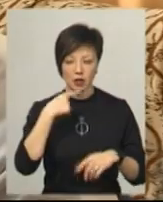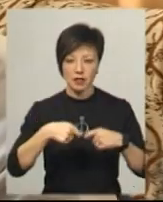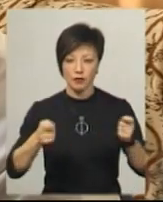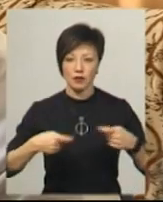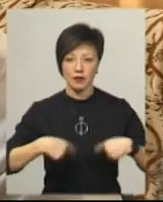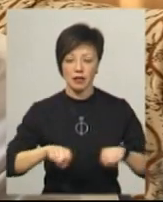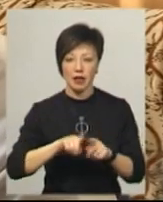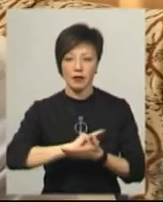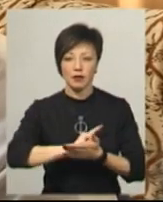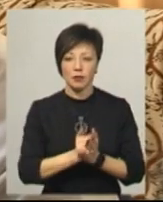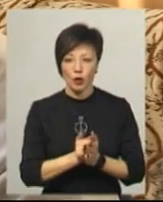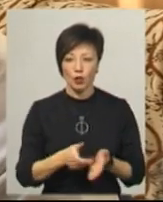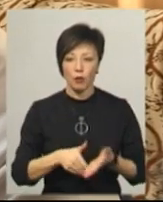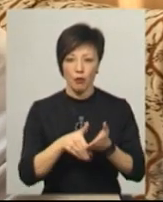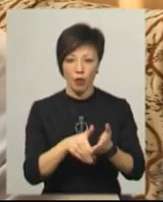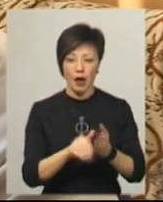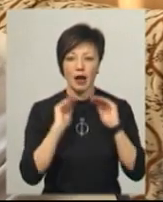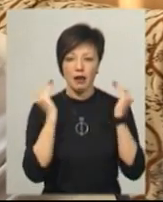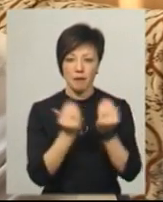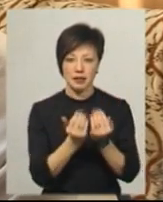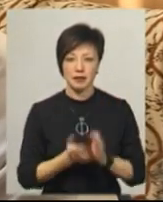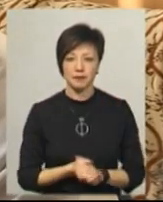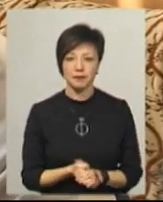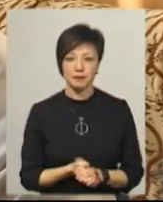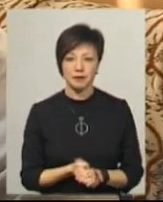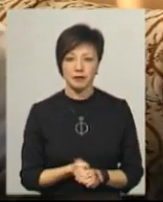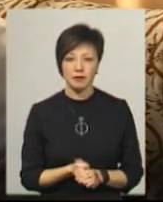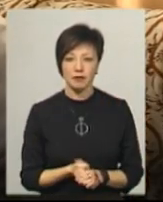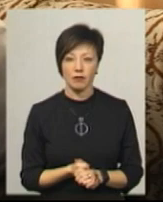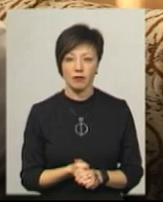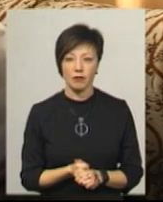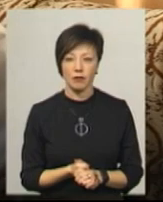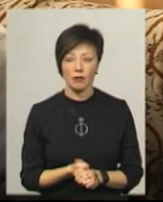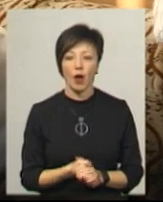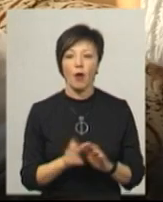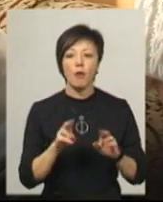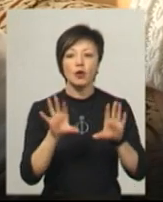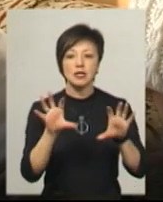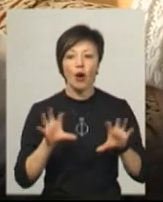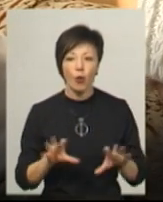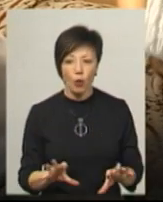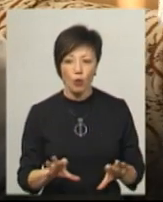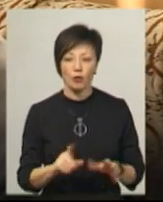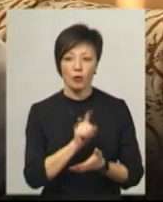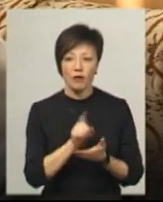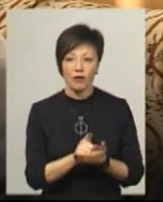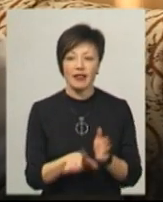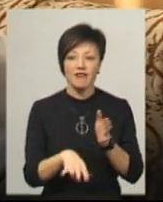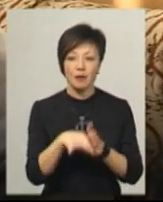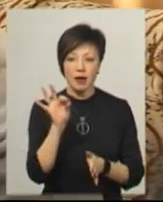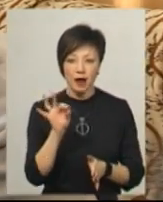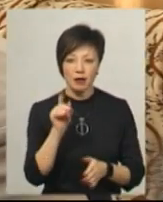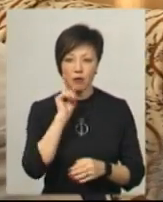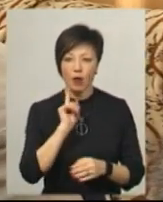відділення невідкладної і екстреної допомоги та реанімації Сергій Кравець. Нелегативно вибрали. По закону, по Кабінету міністрів повинні вибирати,